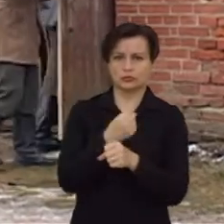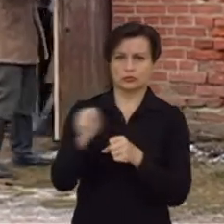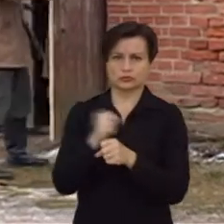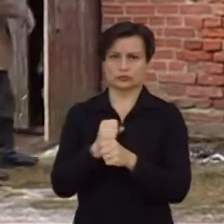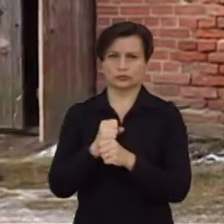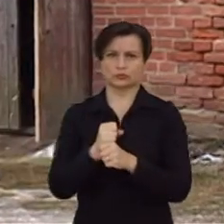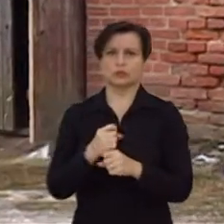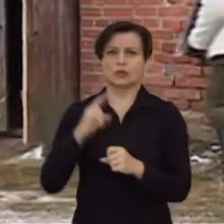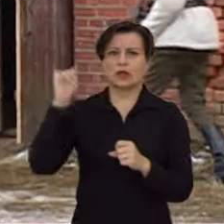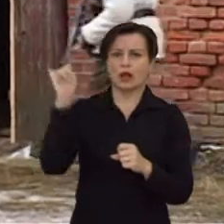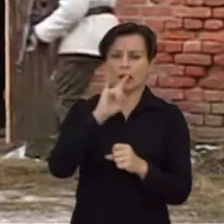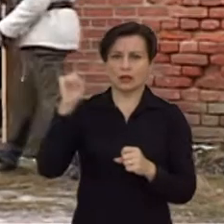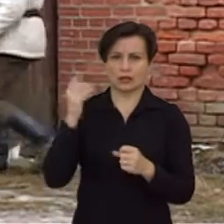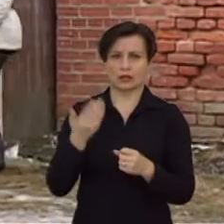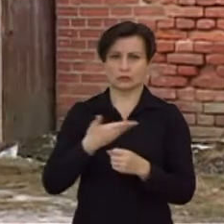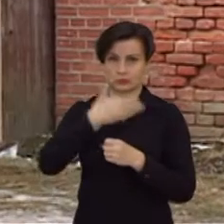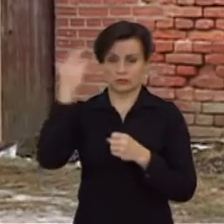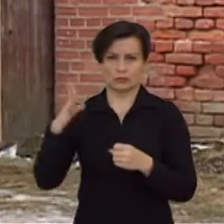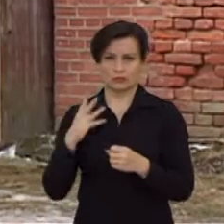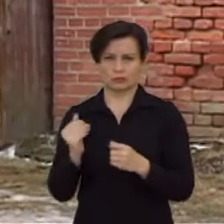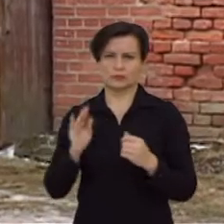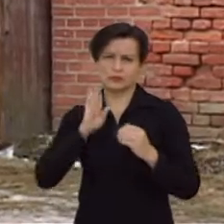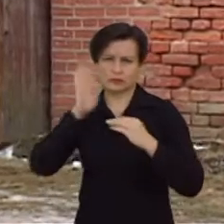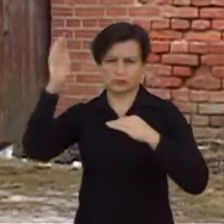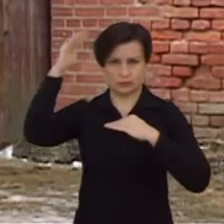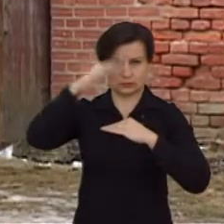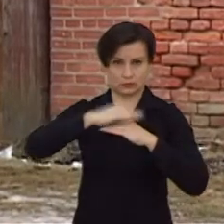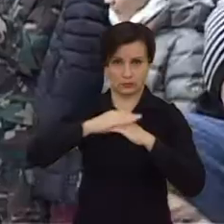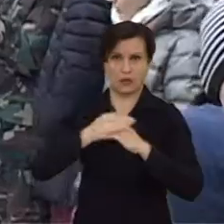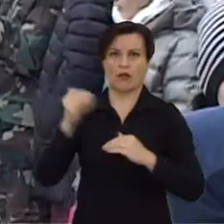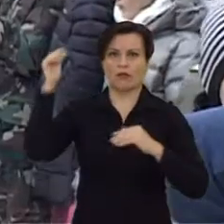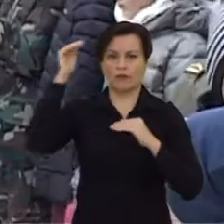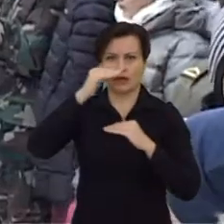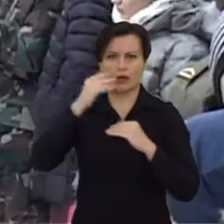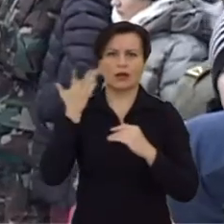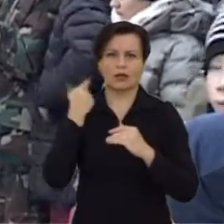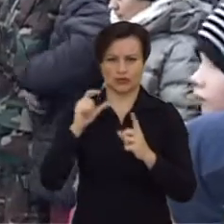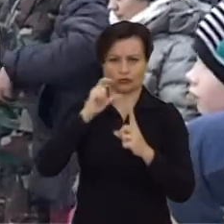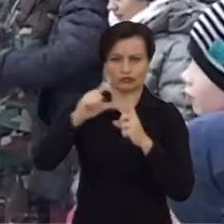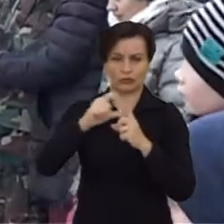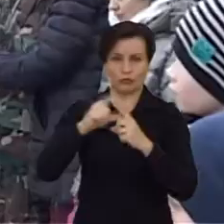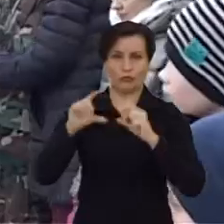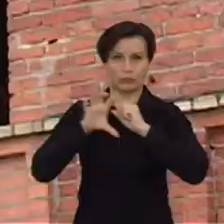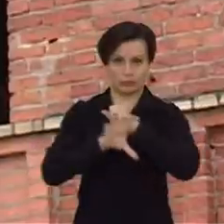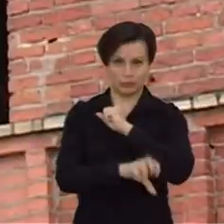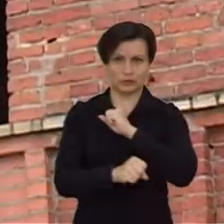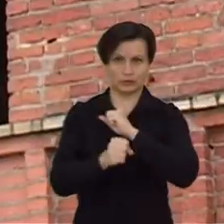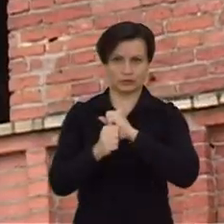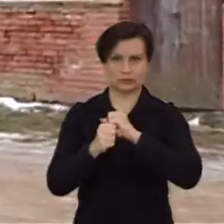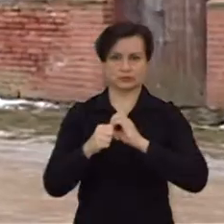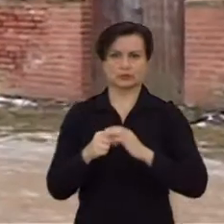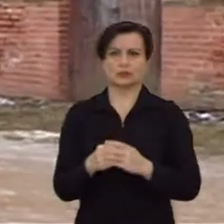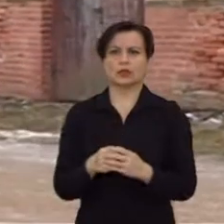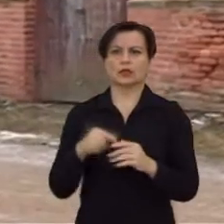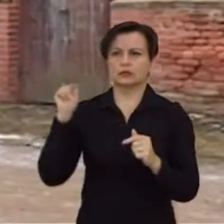kalėdų dieną 46 metų vyko, beveik visą dieną. Ir tik tai vakarop, kada baigės jiems šoviniai, kada čia ypatingai